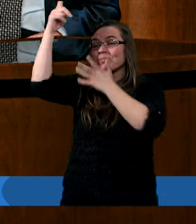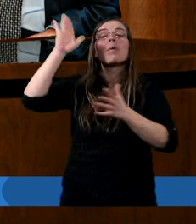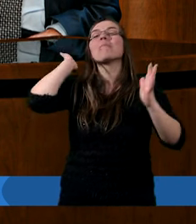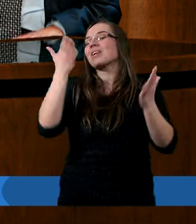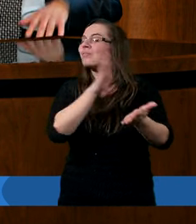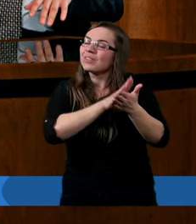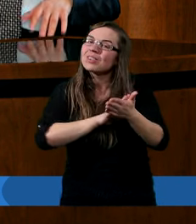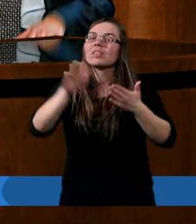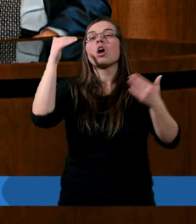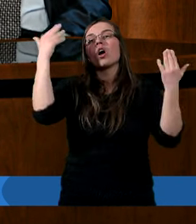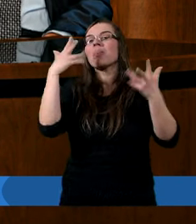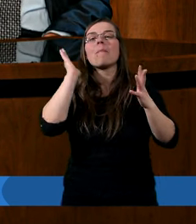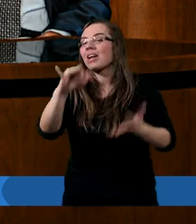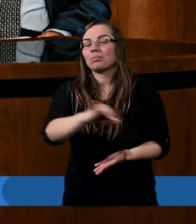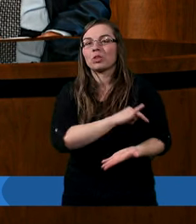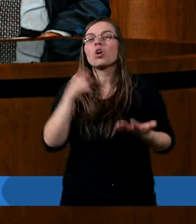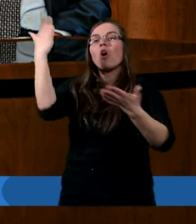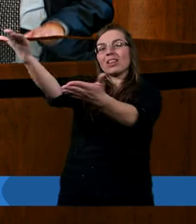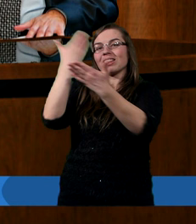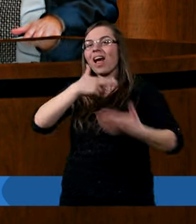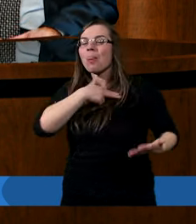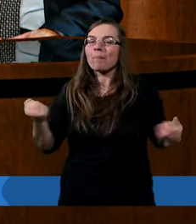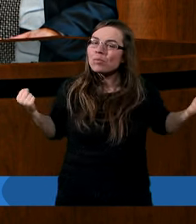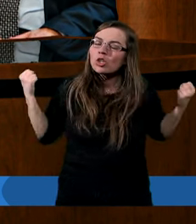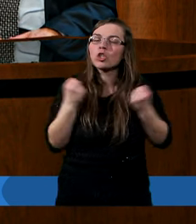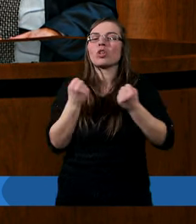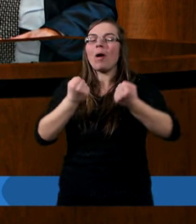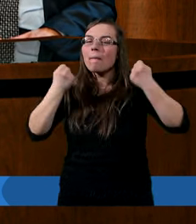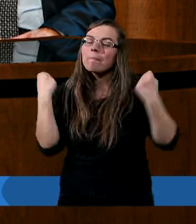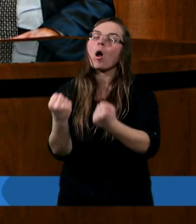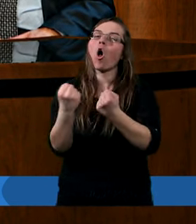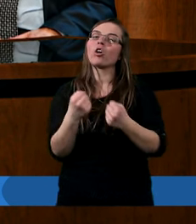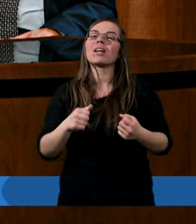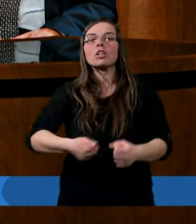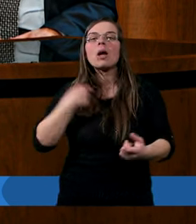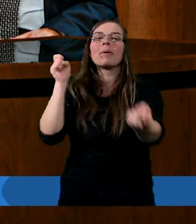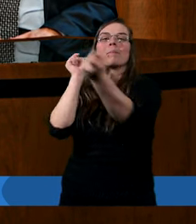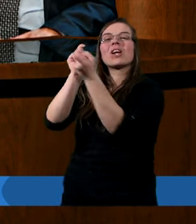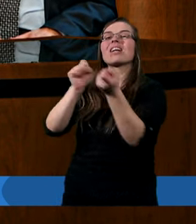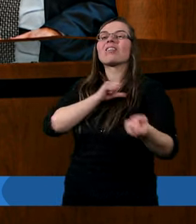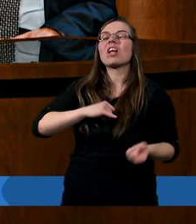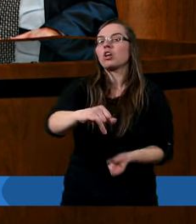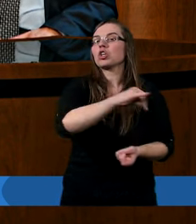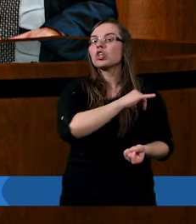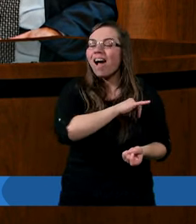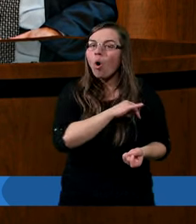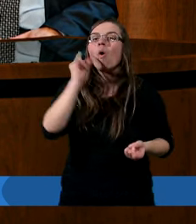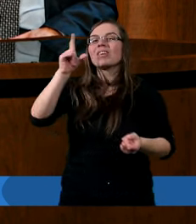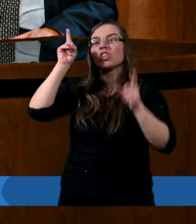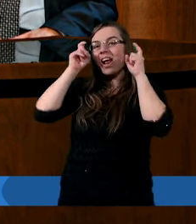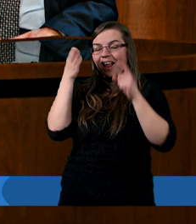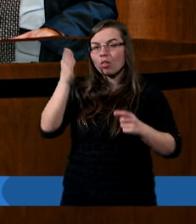Możemy wyznać grzechy, On nam da siłę i moc, ażeby się przeciwstawić grzechowi,